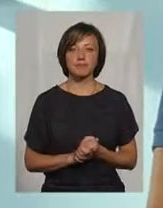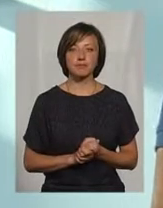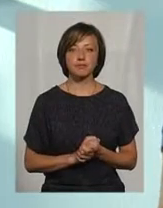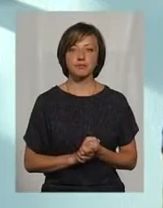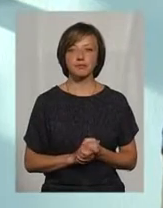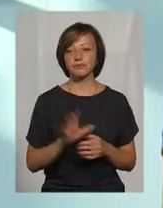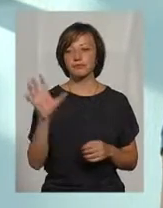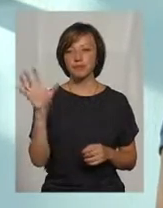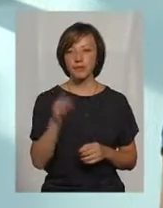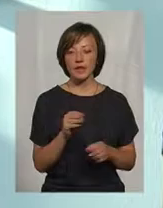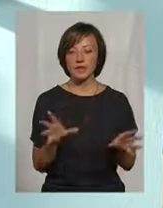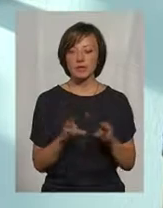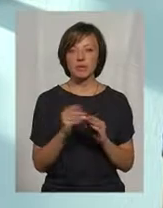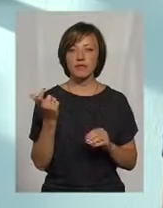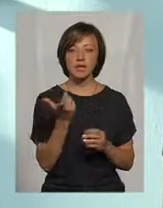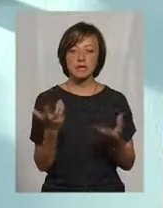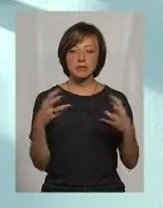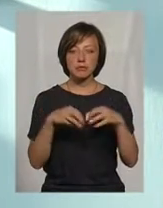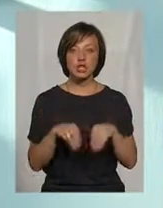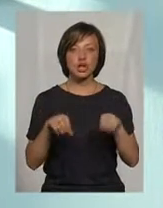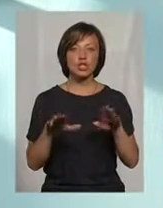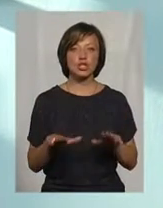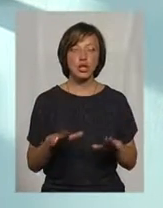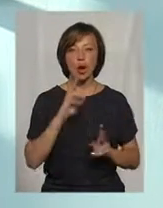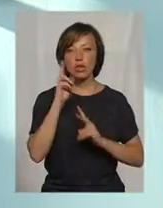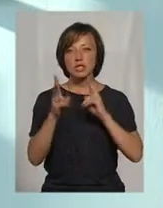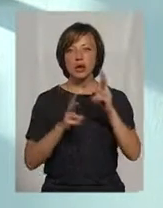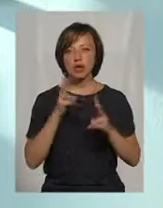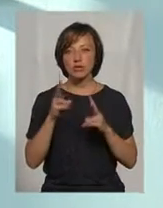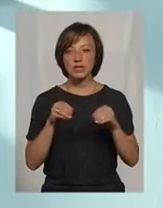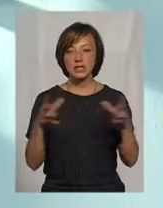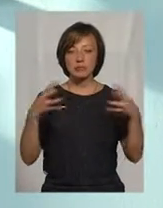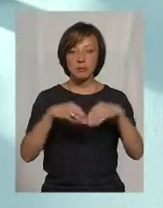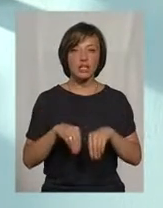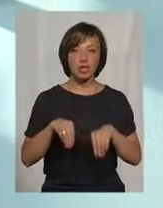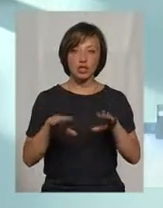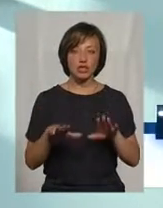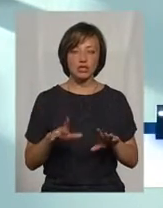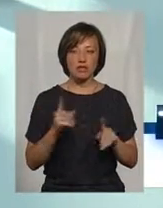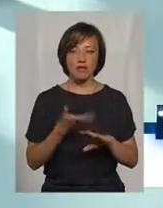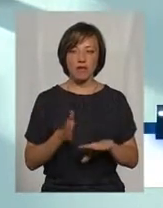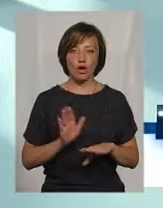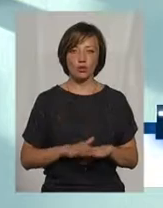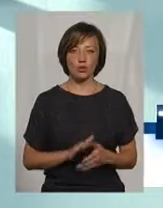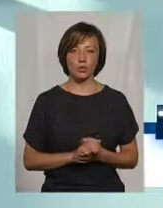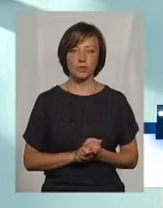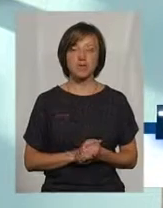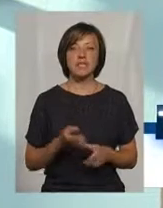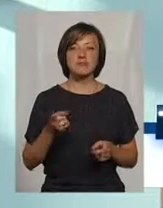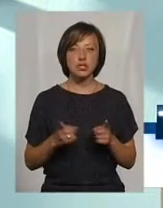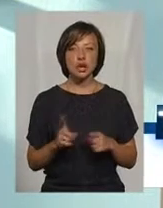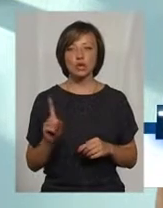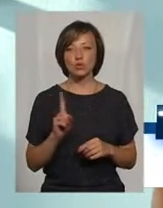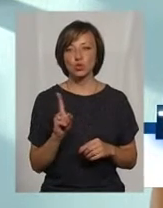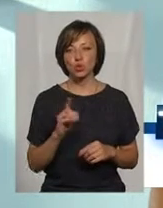всі співвласники приймають спільне рішення. Тому оскаржувати спільне рішення тут досить важко. Ну, звичайно, що